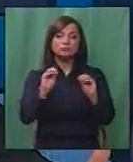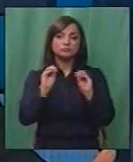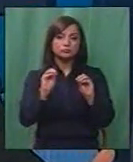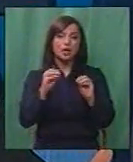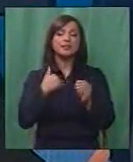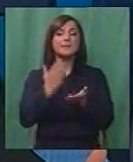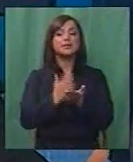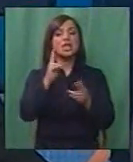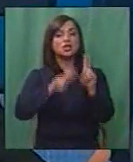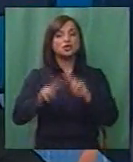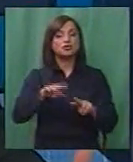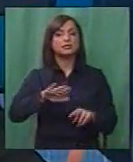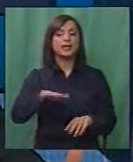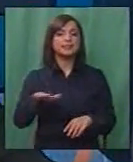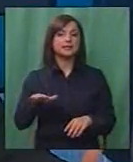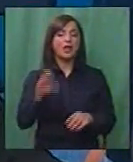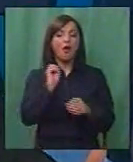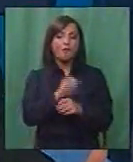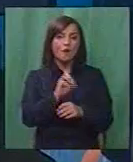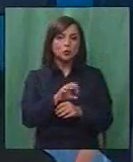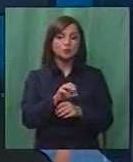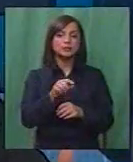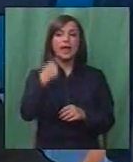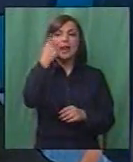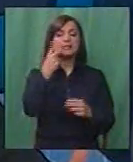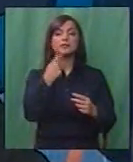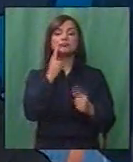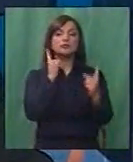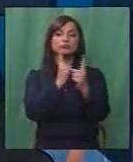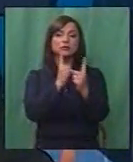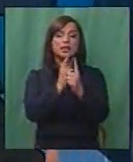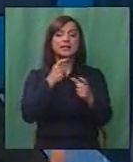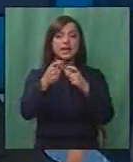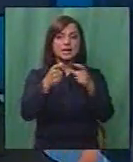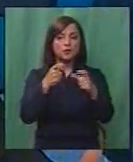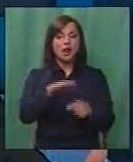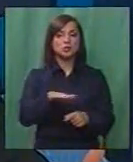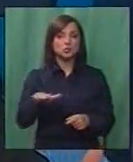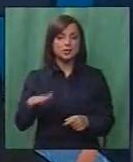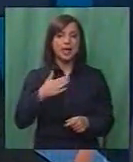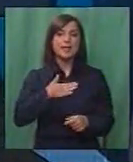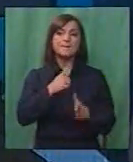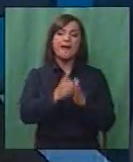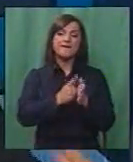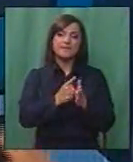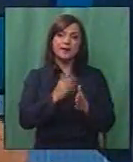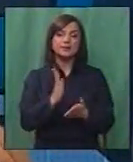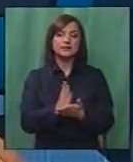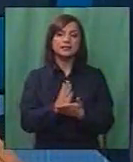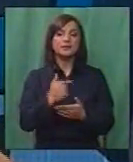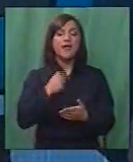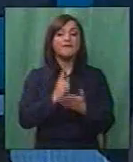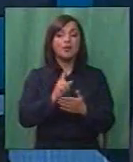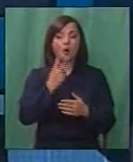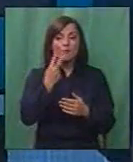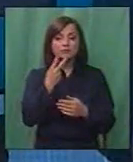биде и грижата за децата, воспитната компонента, лице в лице, секој дневно да се разговара со децата, да се има време за ниф, на